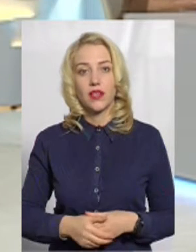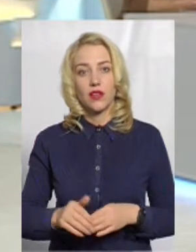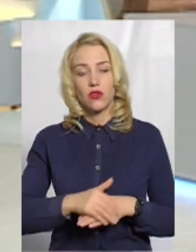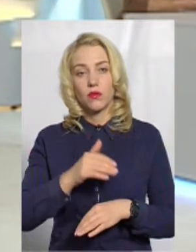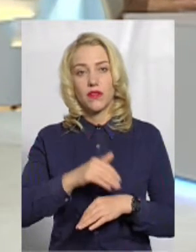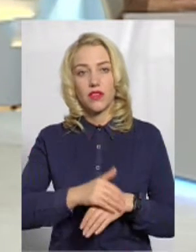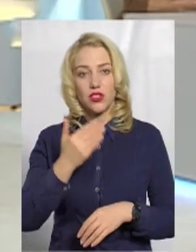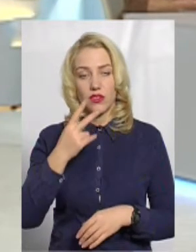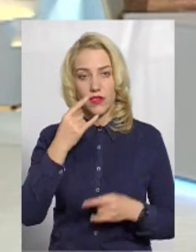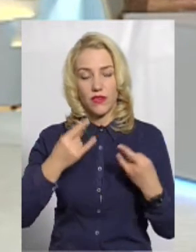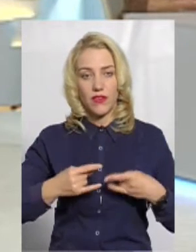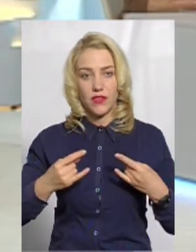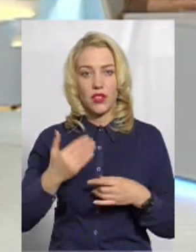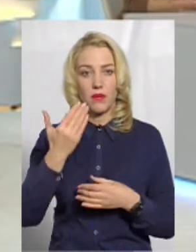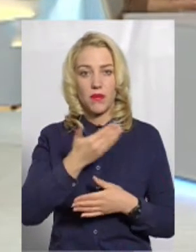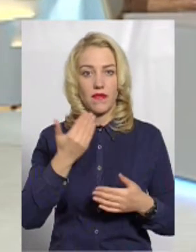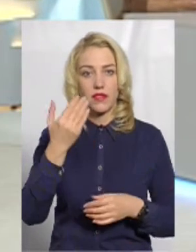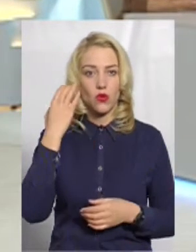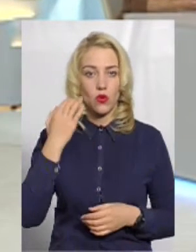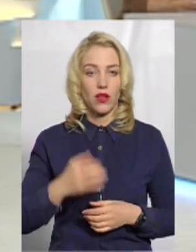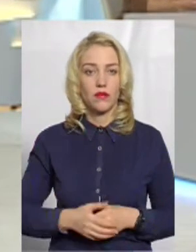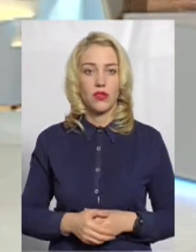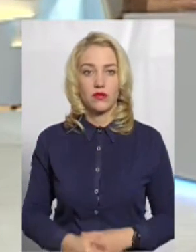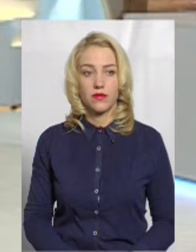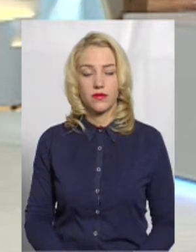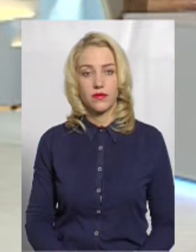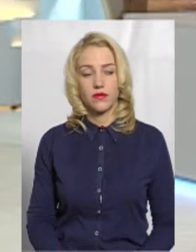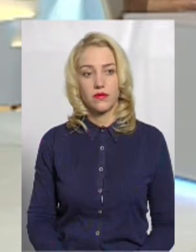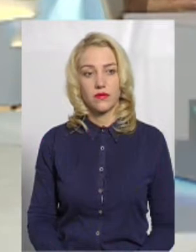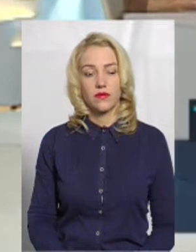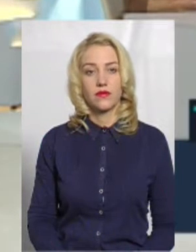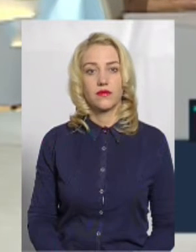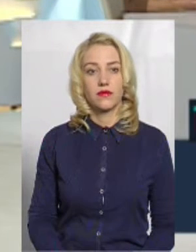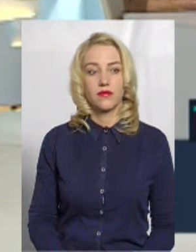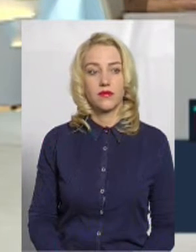Доброго вечора, в ефірі ми вас слухаємо. Алло.